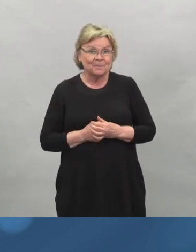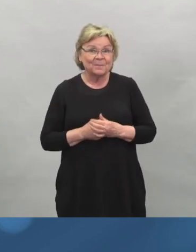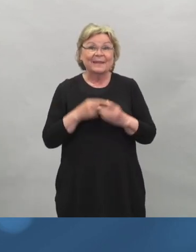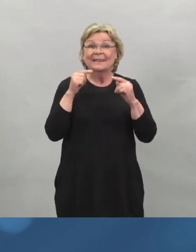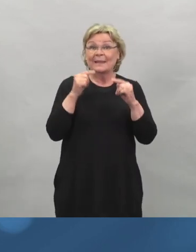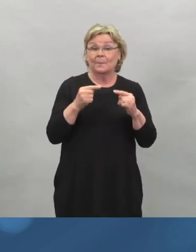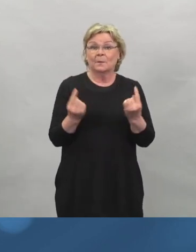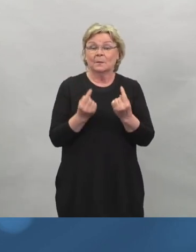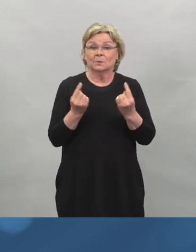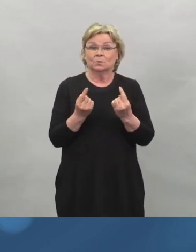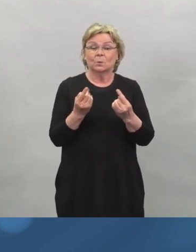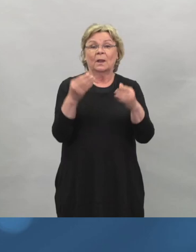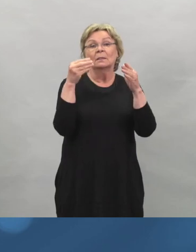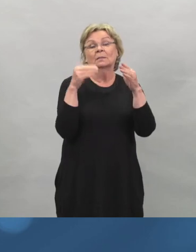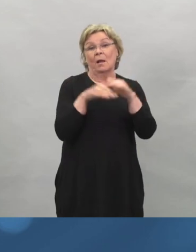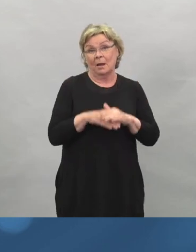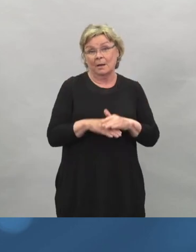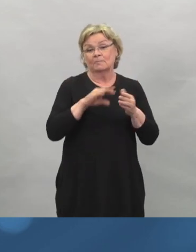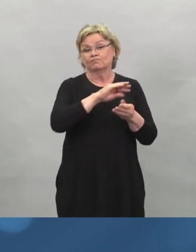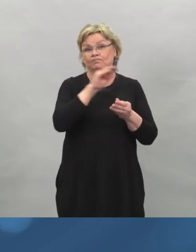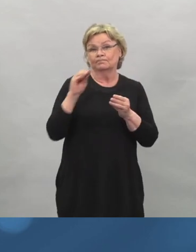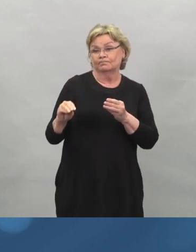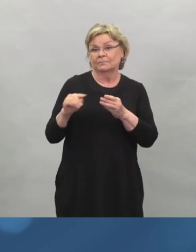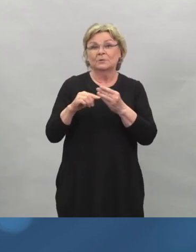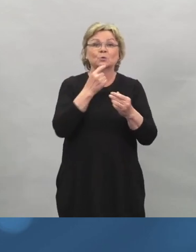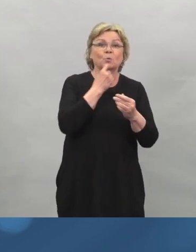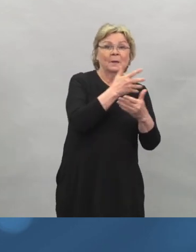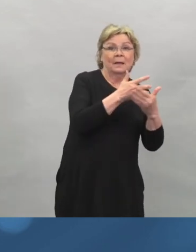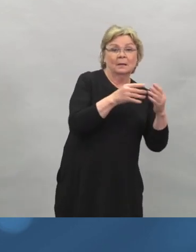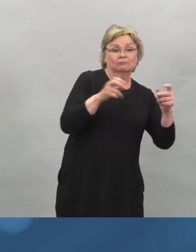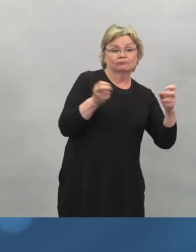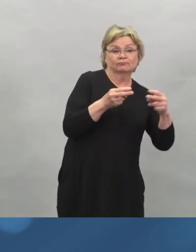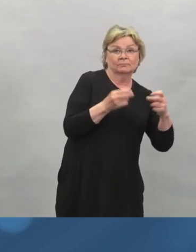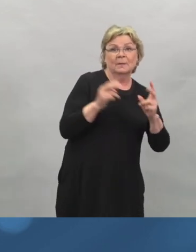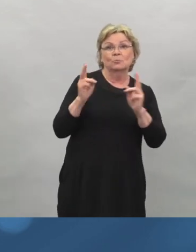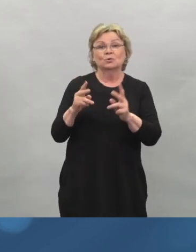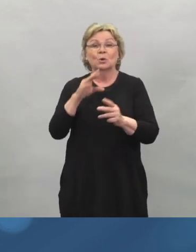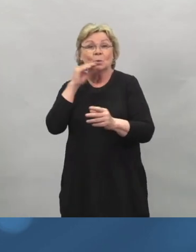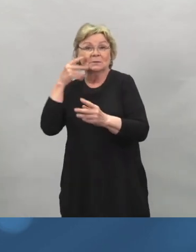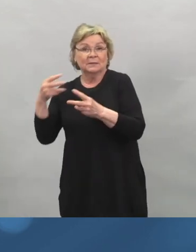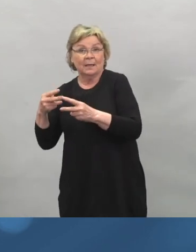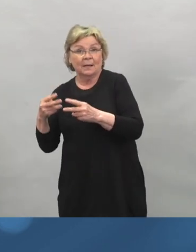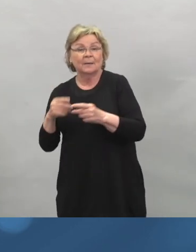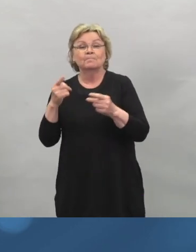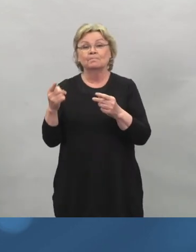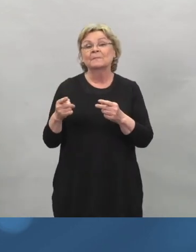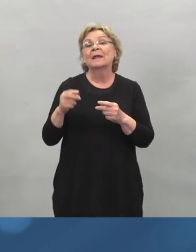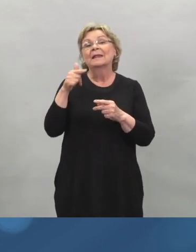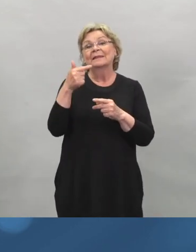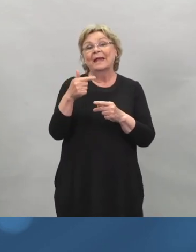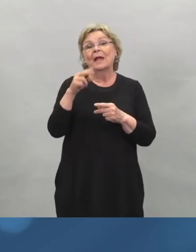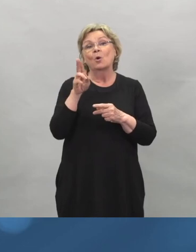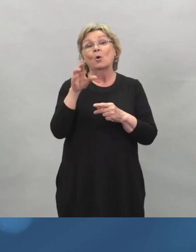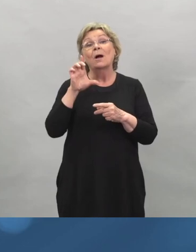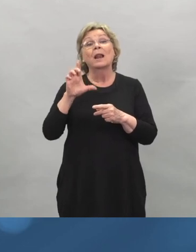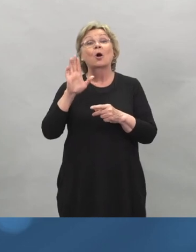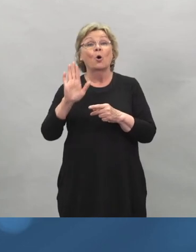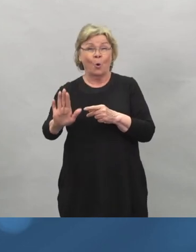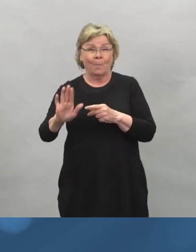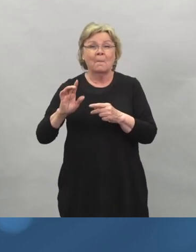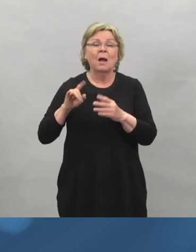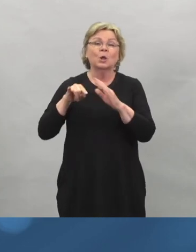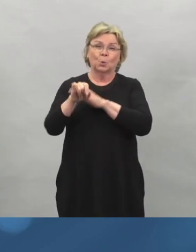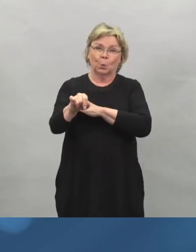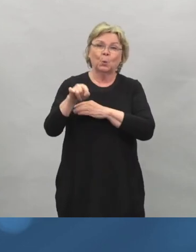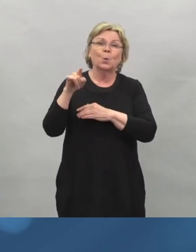lisätään myöhemmin suomeksi ja ruotsiksi tekstitettynä THL YouTube-kanavalle. Ensimmäisenä esiintymisvuorossa Mia